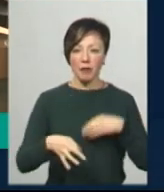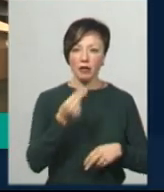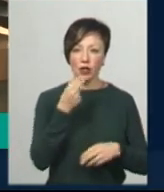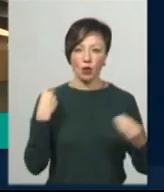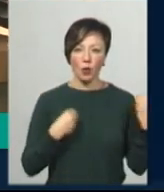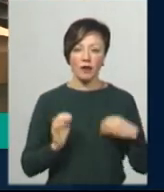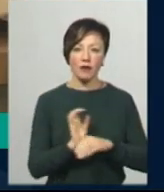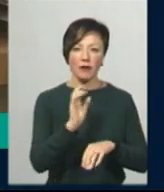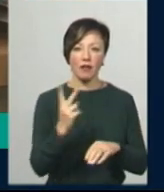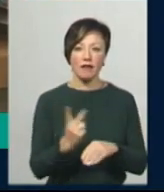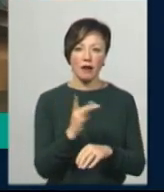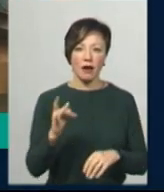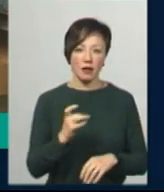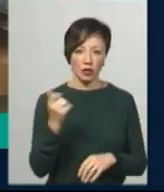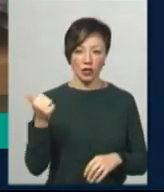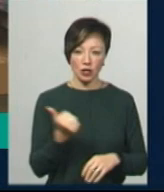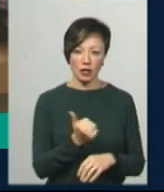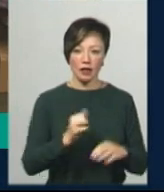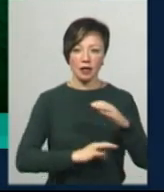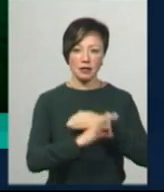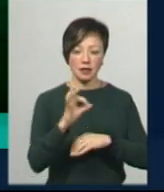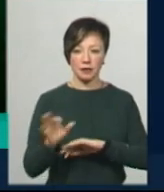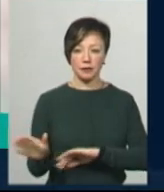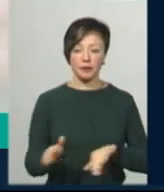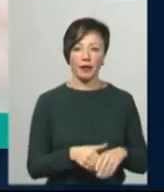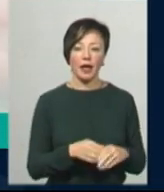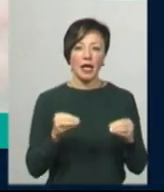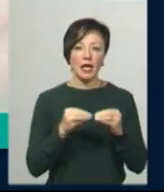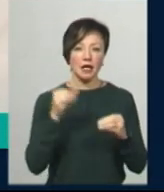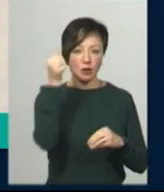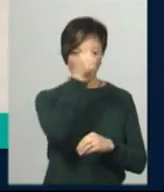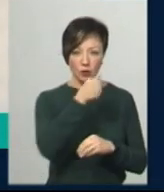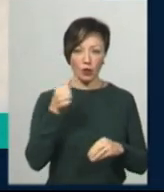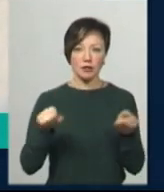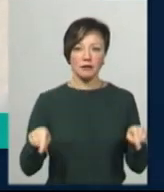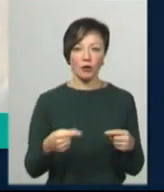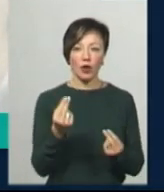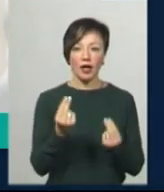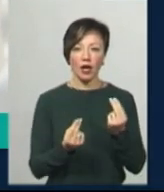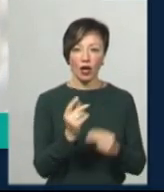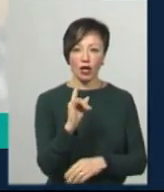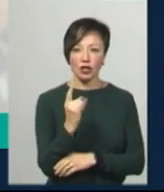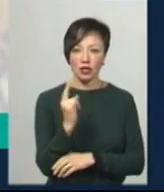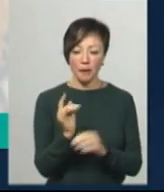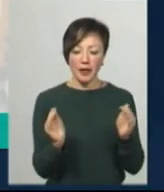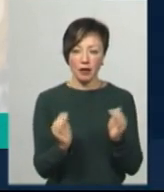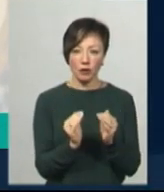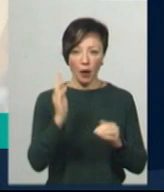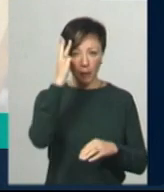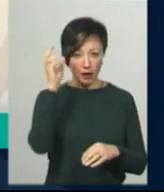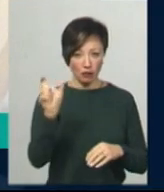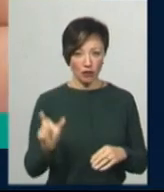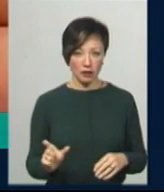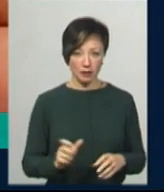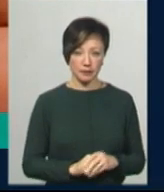відправляє двічі на тиждень на схід волонтерка Наталя Дзекар. Десять років створює іграшки в мініатюрі хмельничанка Наталя Казанцева